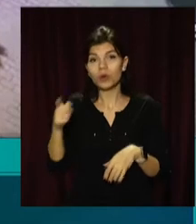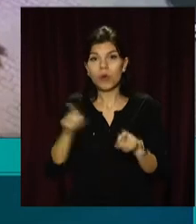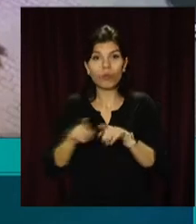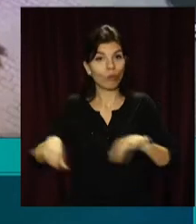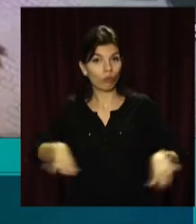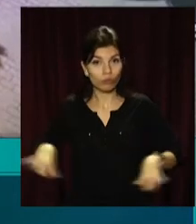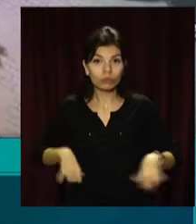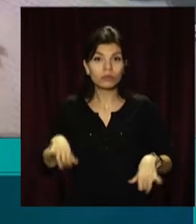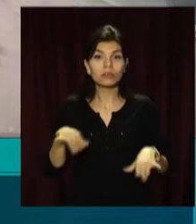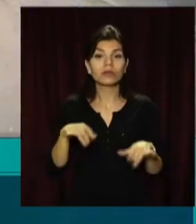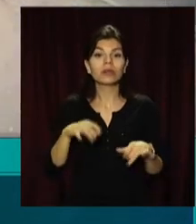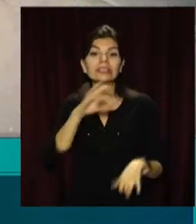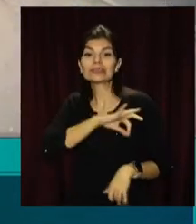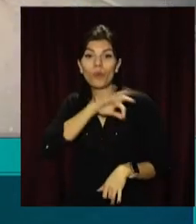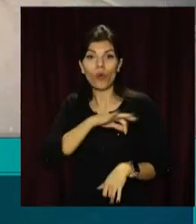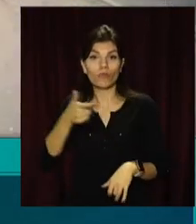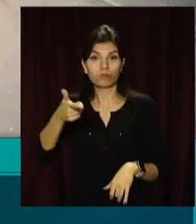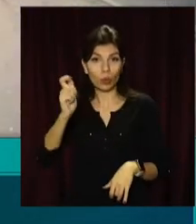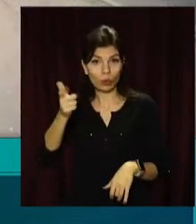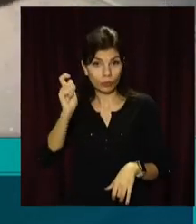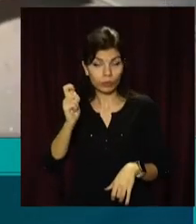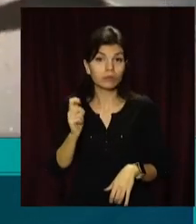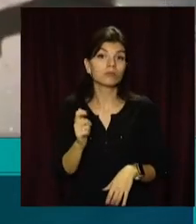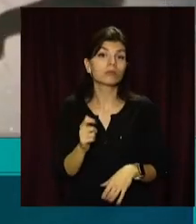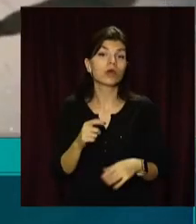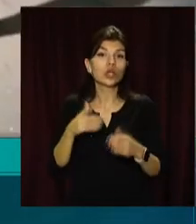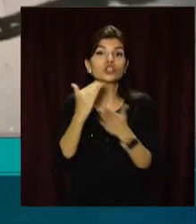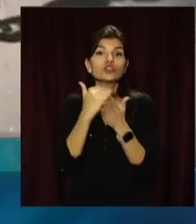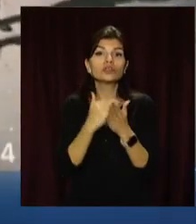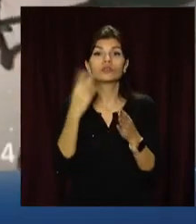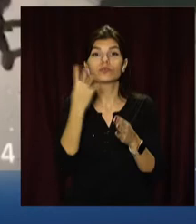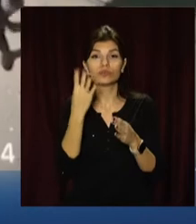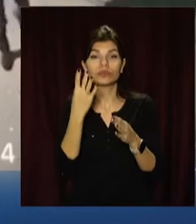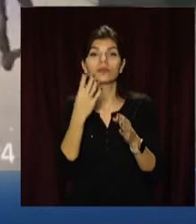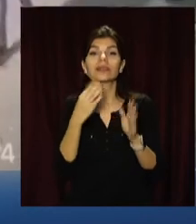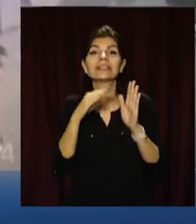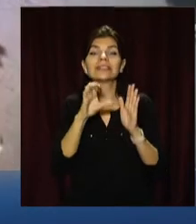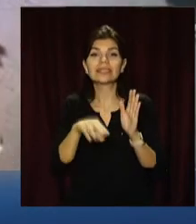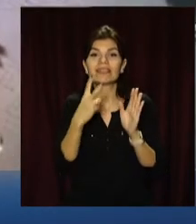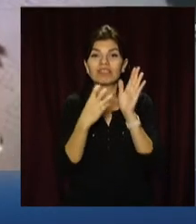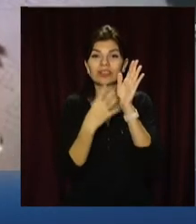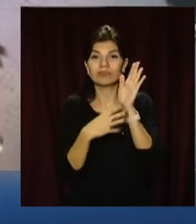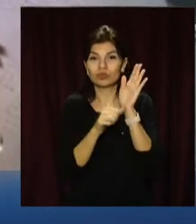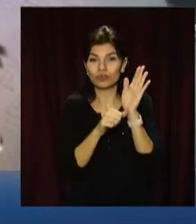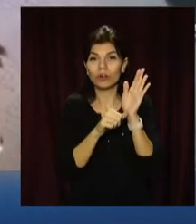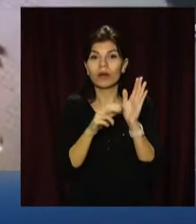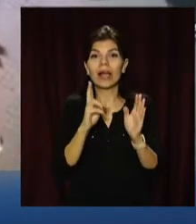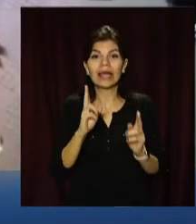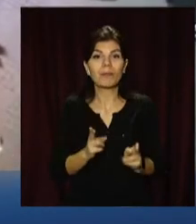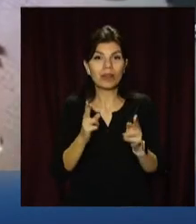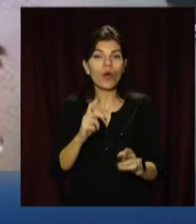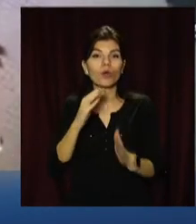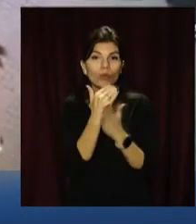застосуванням вогнепальної зброї. Частина 4 статті 296 Кримінального кодексу України. Ухвалою